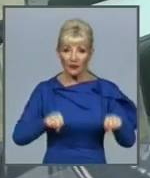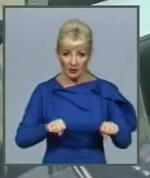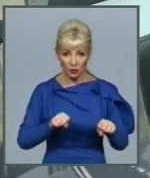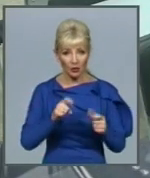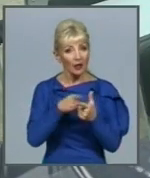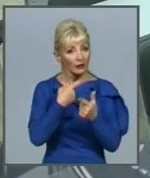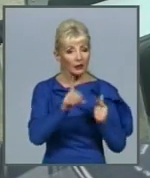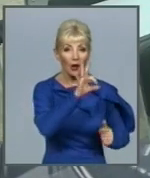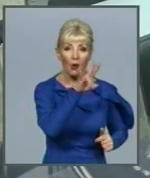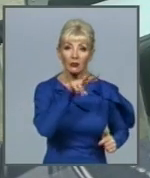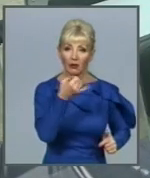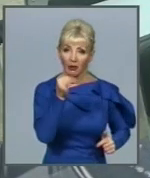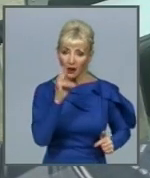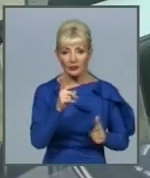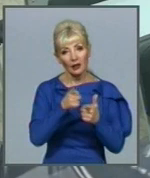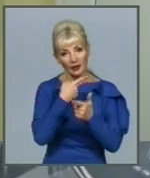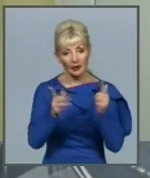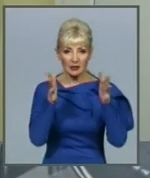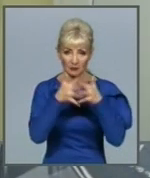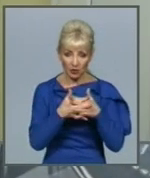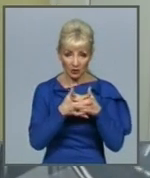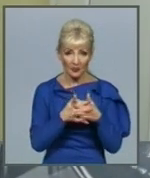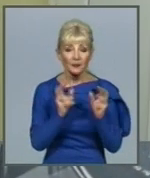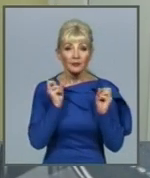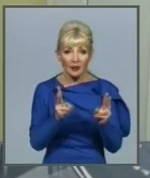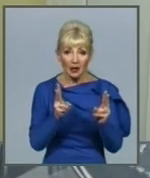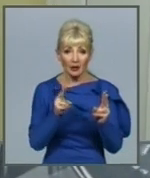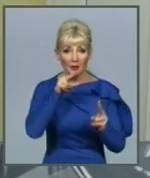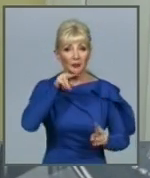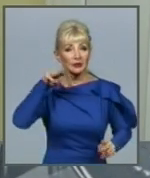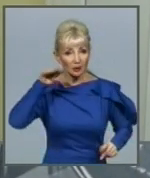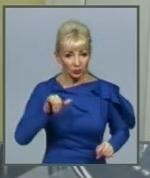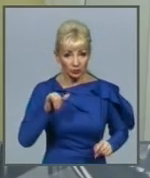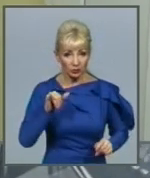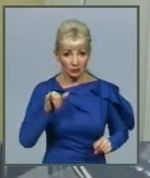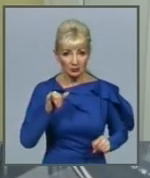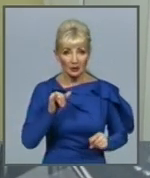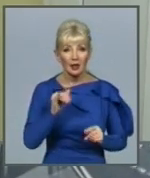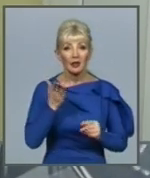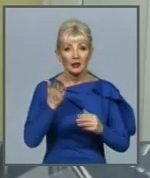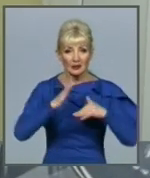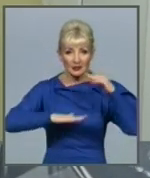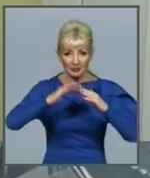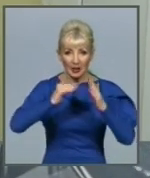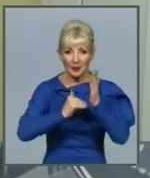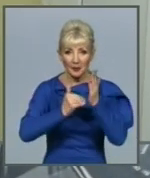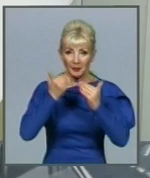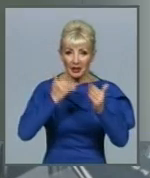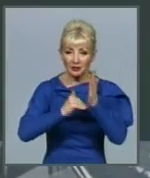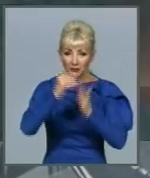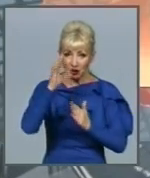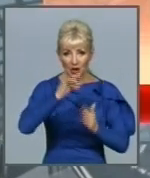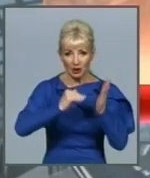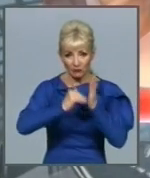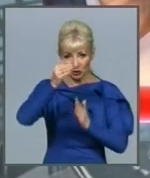або змішане. Як в закладах професійно-технічної, фахової, предвищої та вищої освіти, так і в школах.